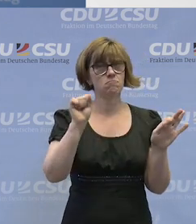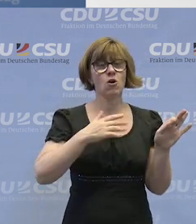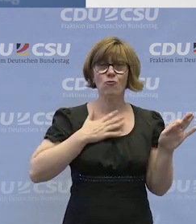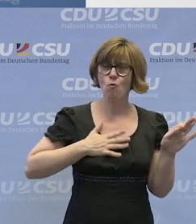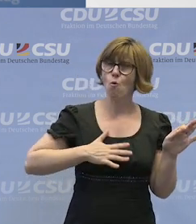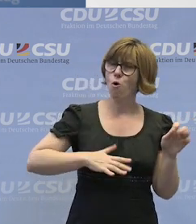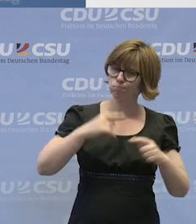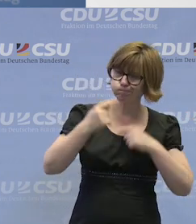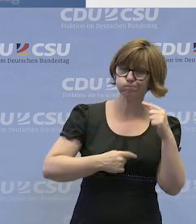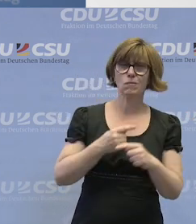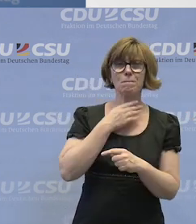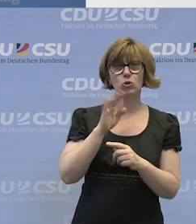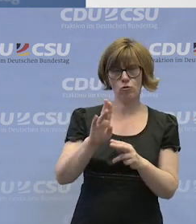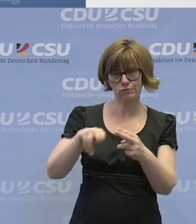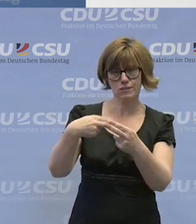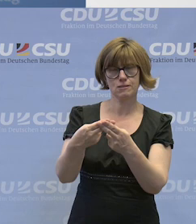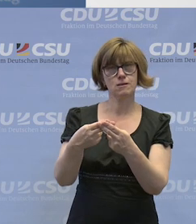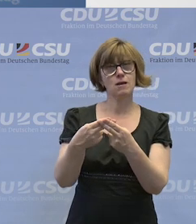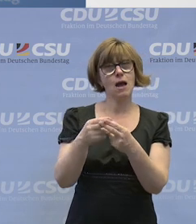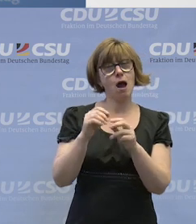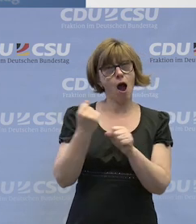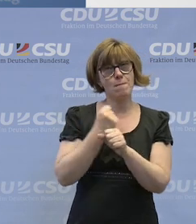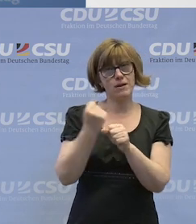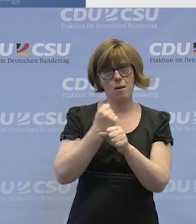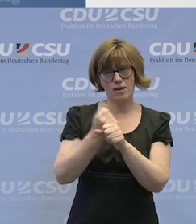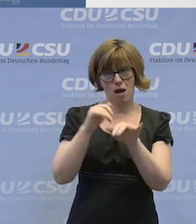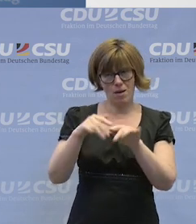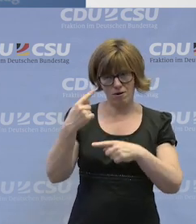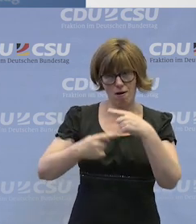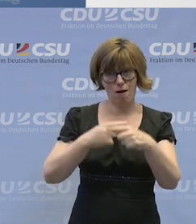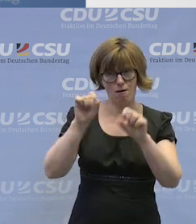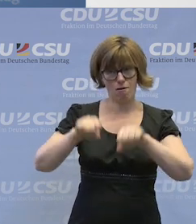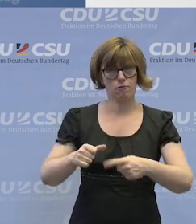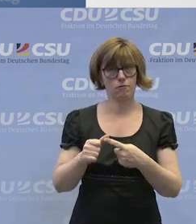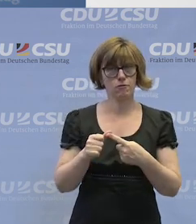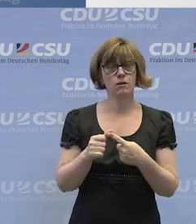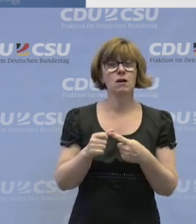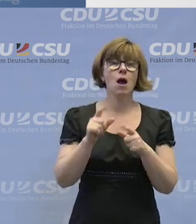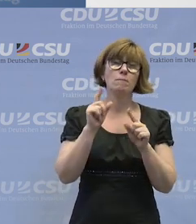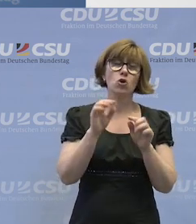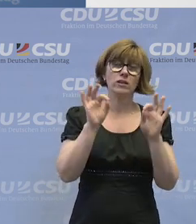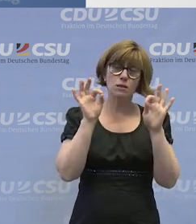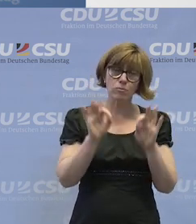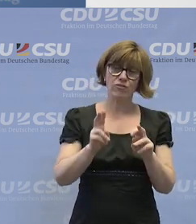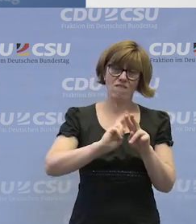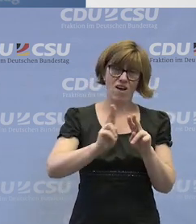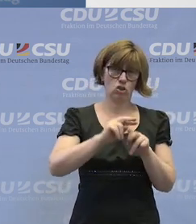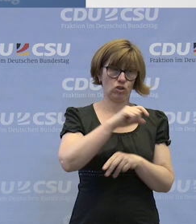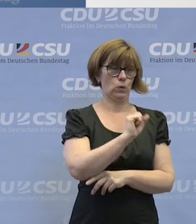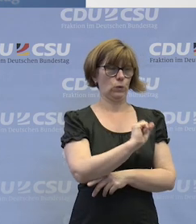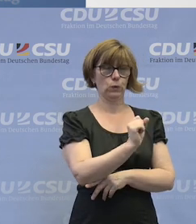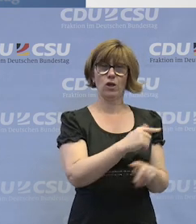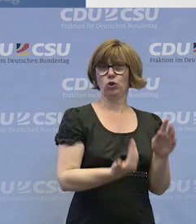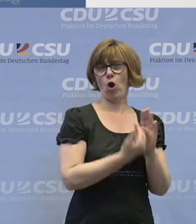und eine ihren Bedürfnissen gerecht werdende Betätigung finden sollen, stellt nämlich auch gerade die Werkstätten